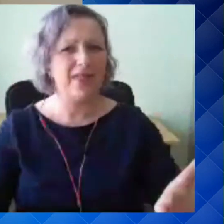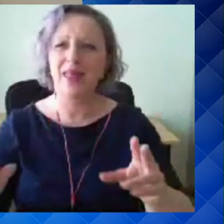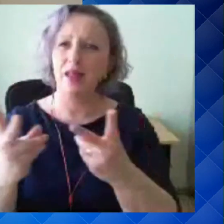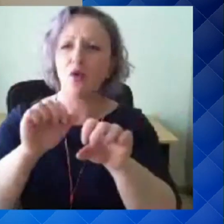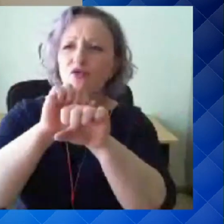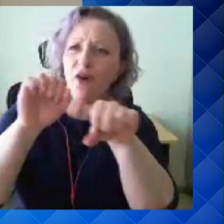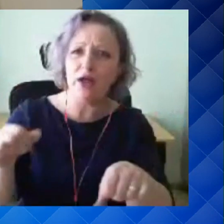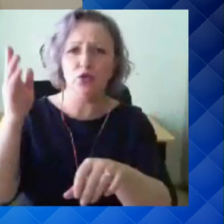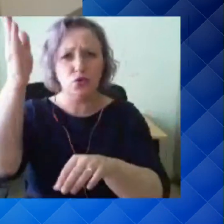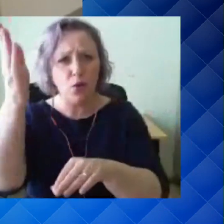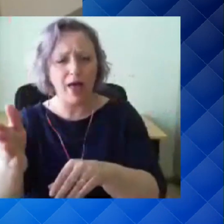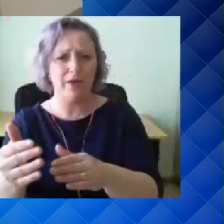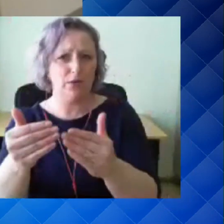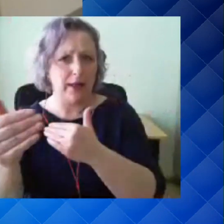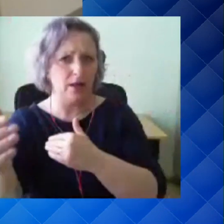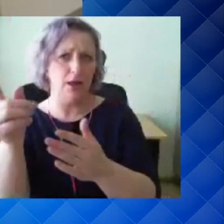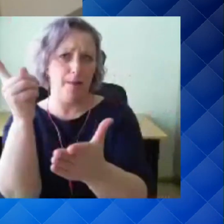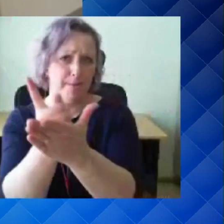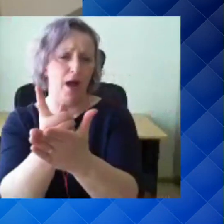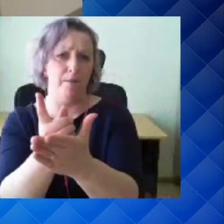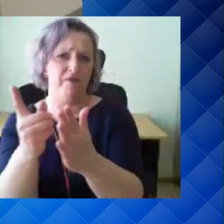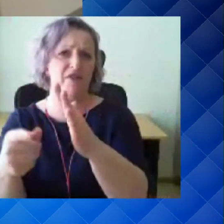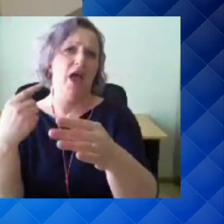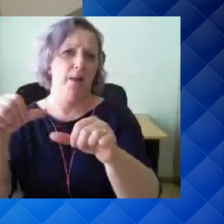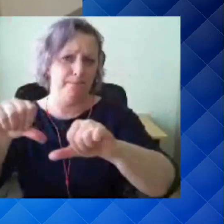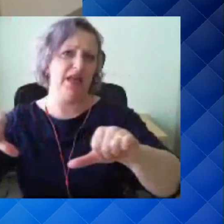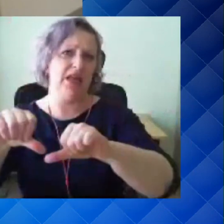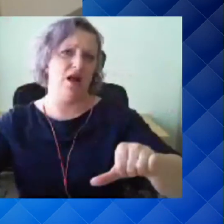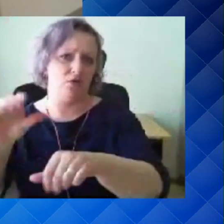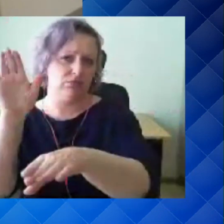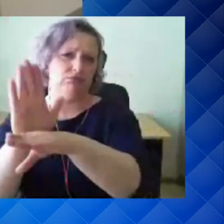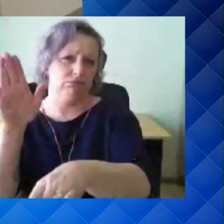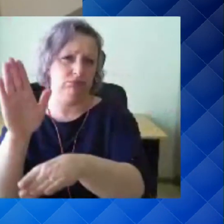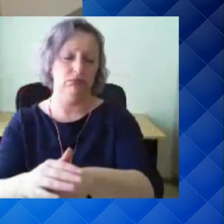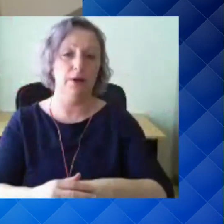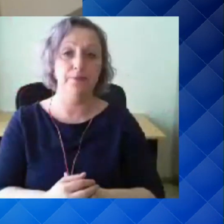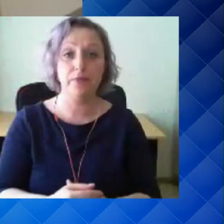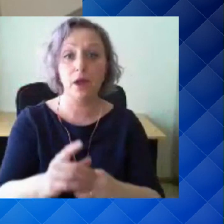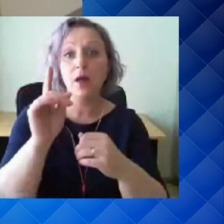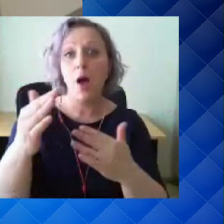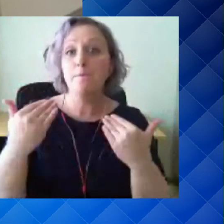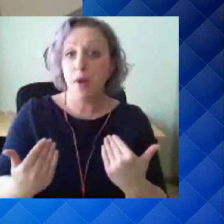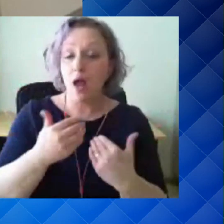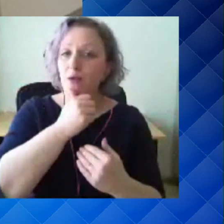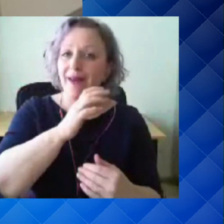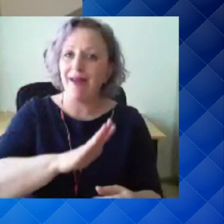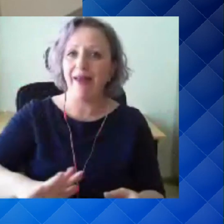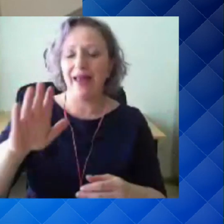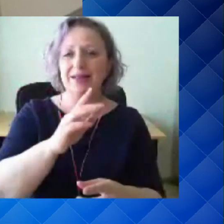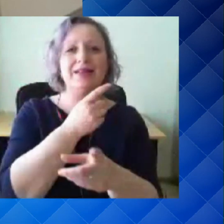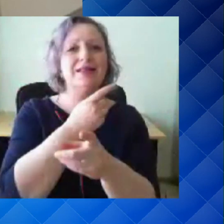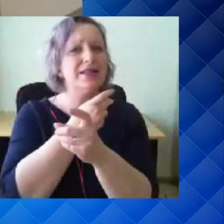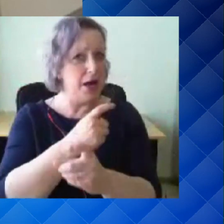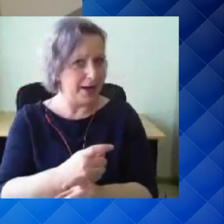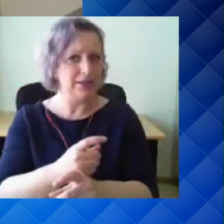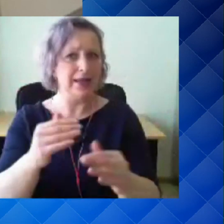edaspidi tulevikus piiranguit kehtestama. tänane Eesti riskitase on punane